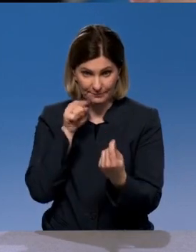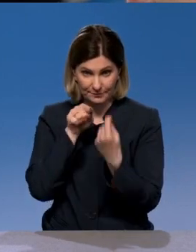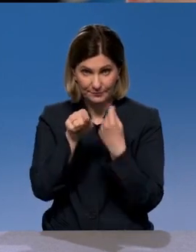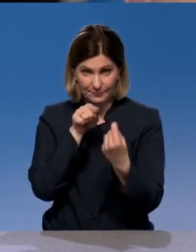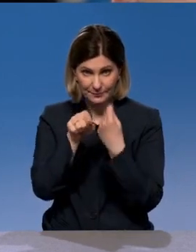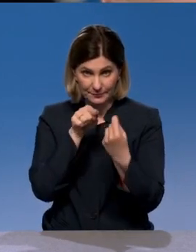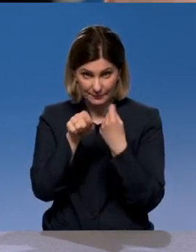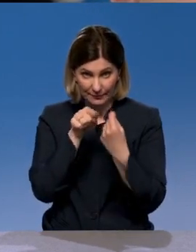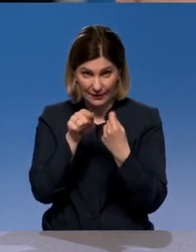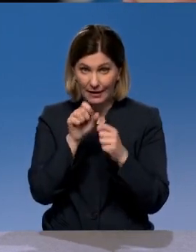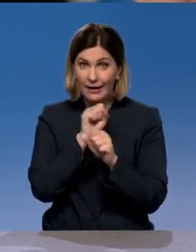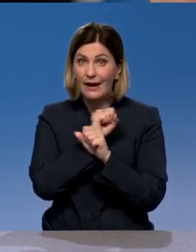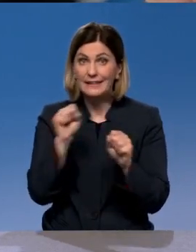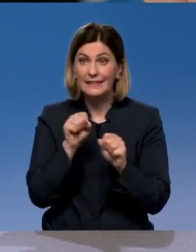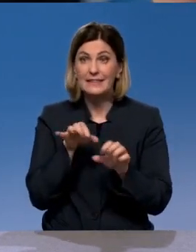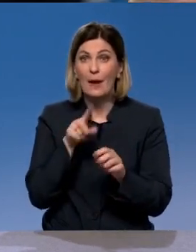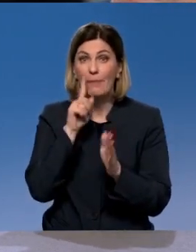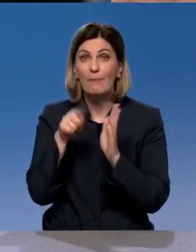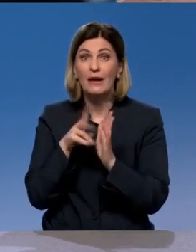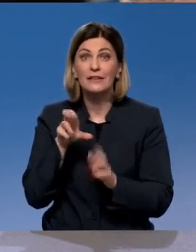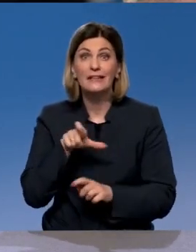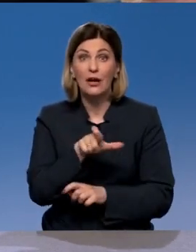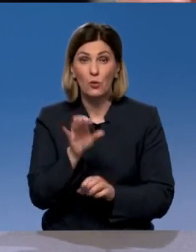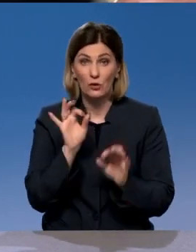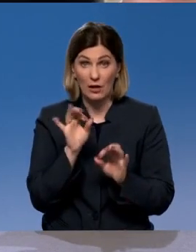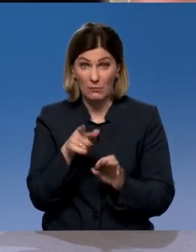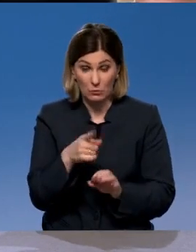сразу на дорогу нормальную, то здесь просто ужасно.